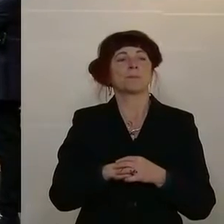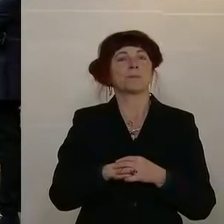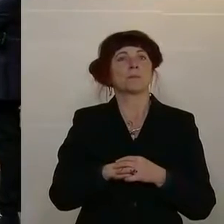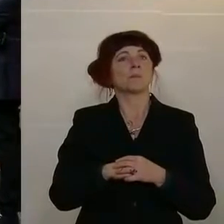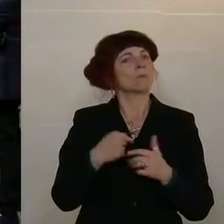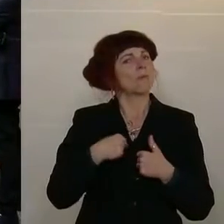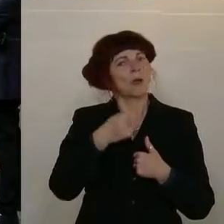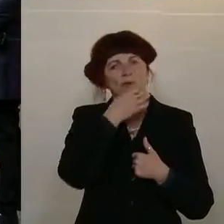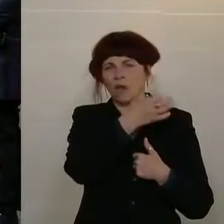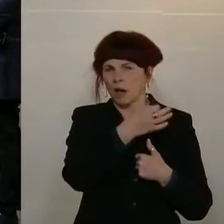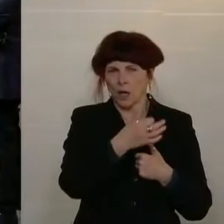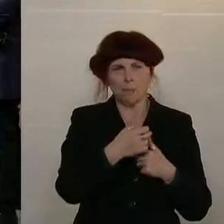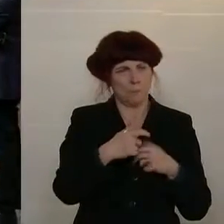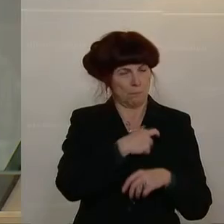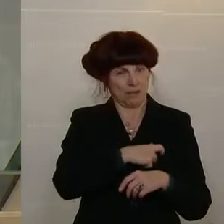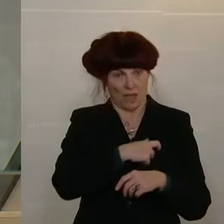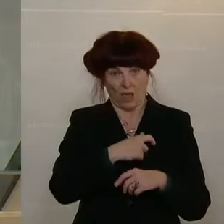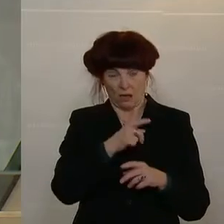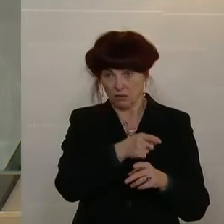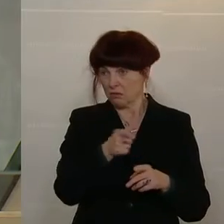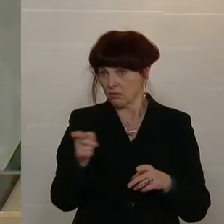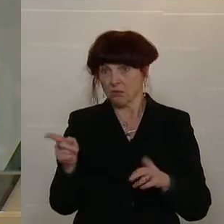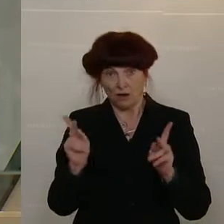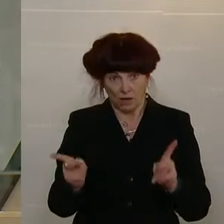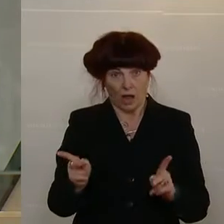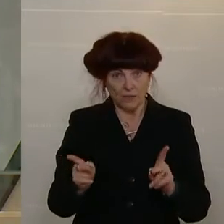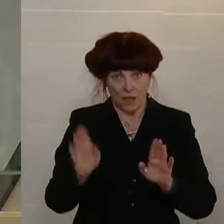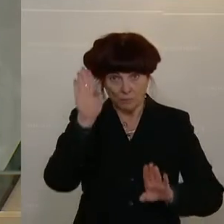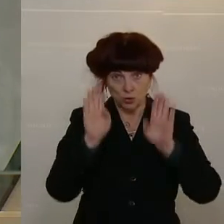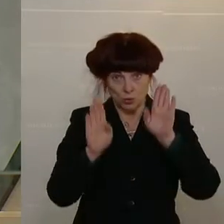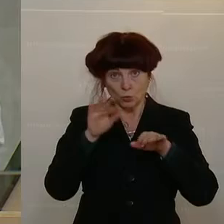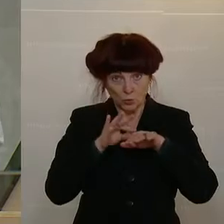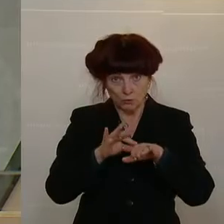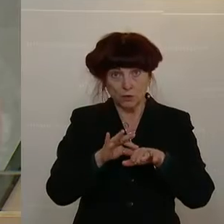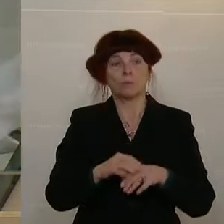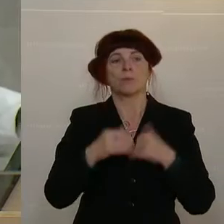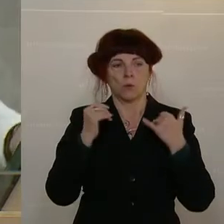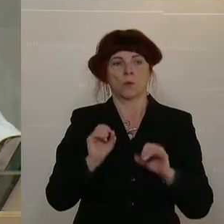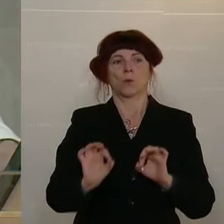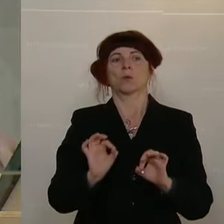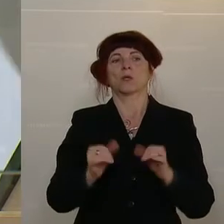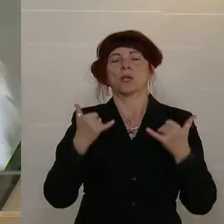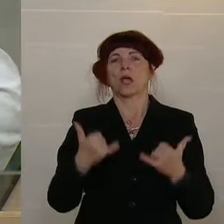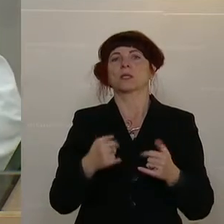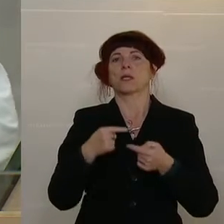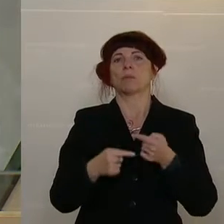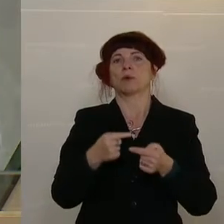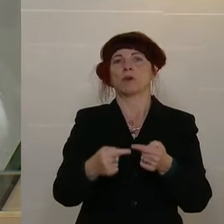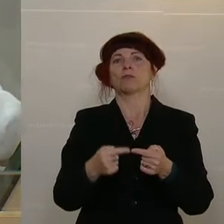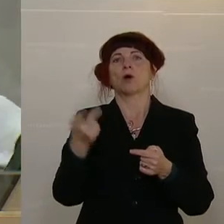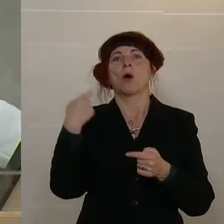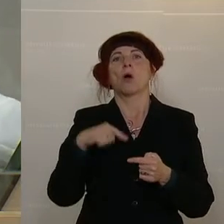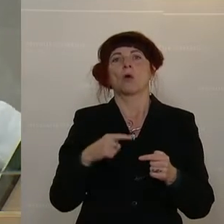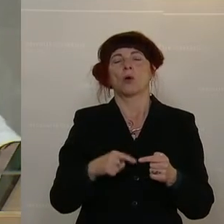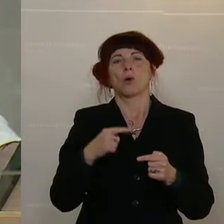Ich frage die Fraktionen, kann man abstimmen? Gut, dann gehe ich auch jetzt zuvor. Wir kommen zu den